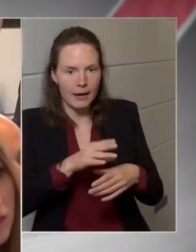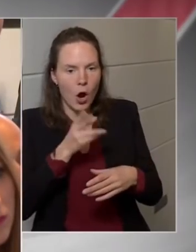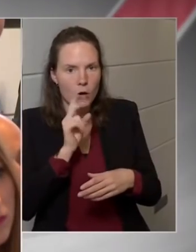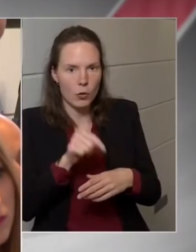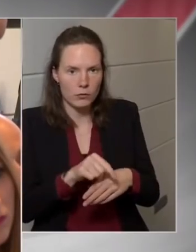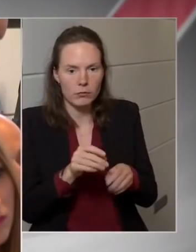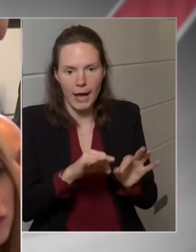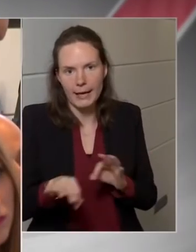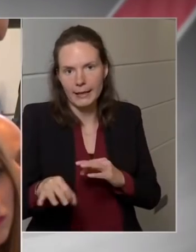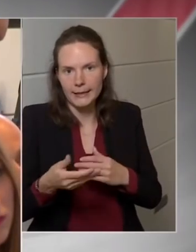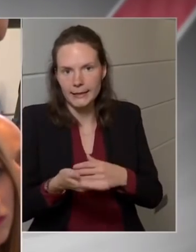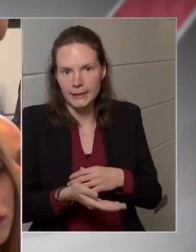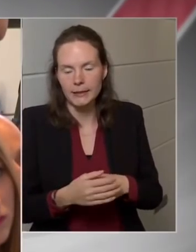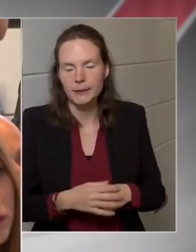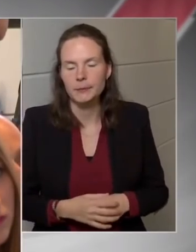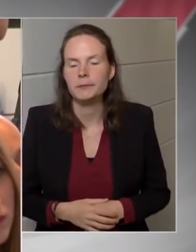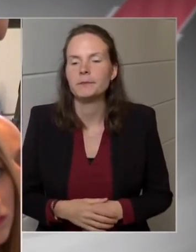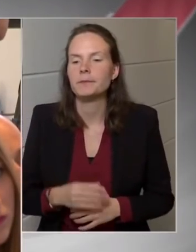Értem.